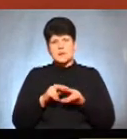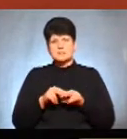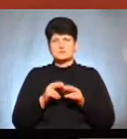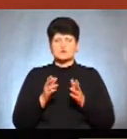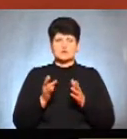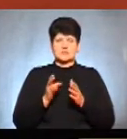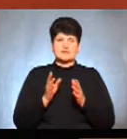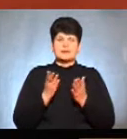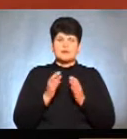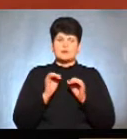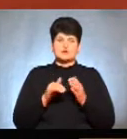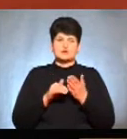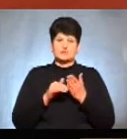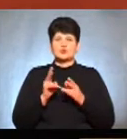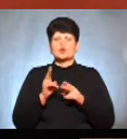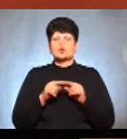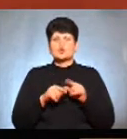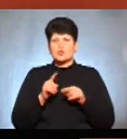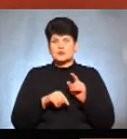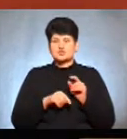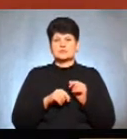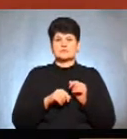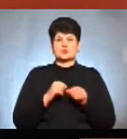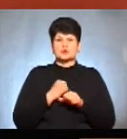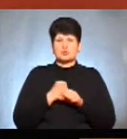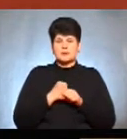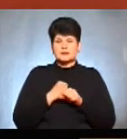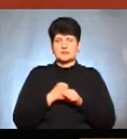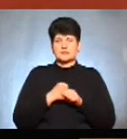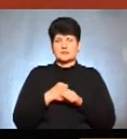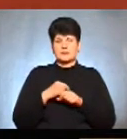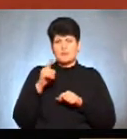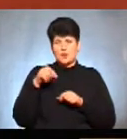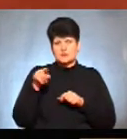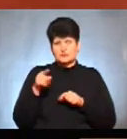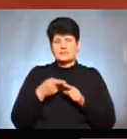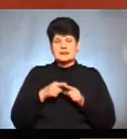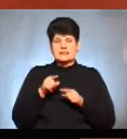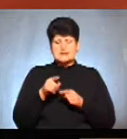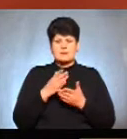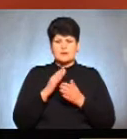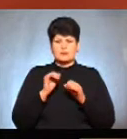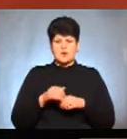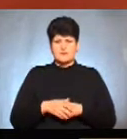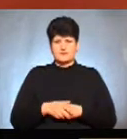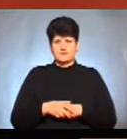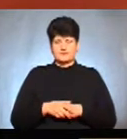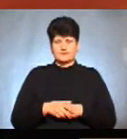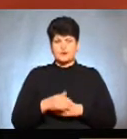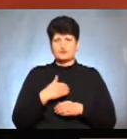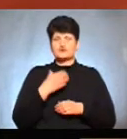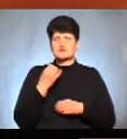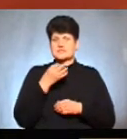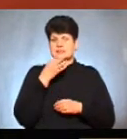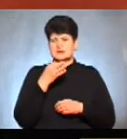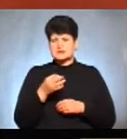допомогти, відповідно, хтось із родичів, зробити, тобто, поставити посначку. Вони на це мають право. Ну, ще хочу сказати про те,